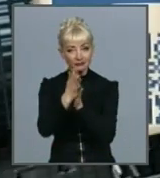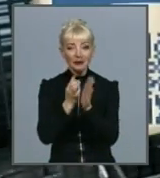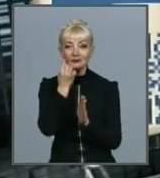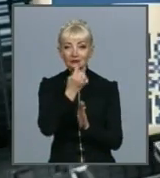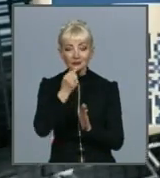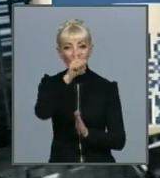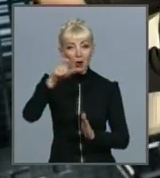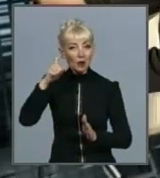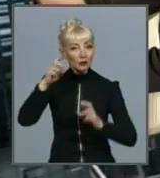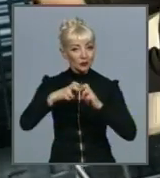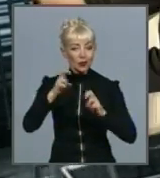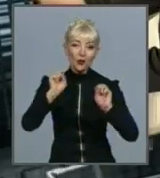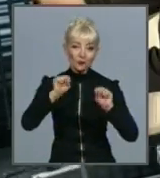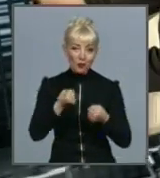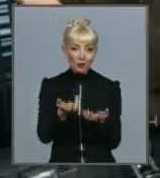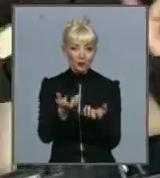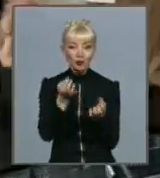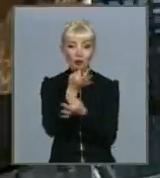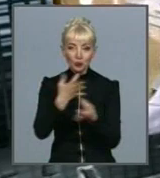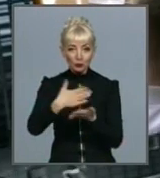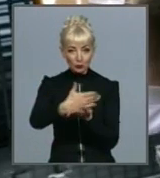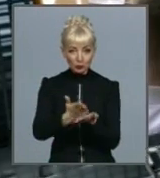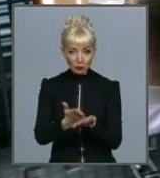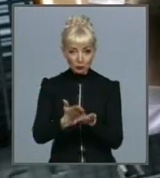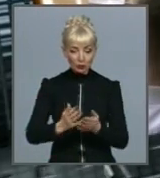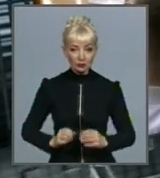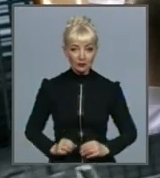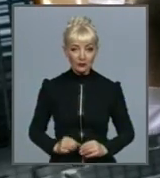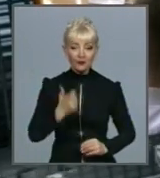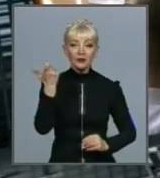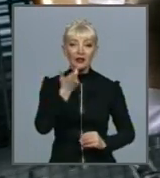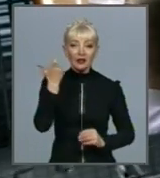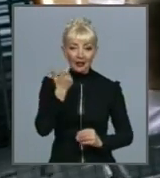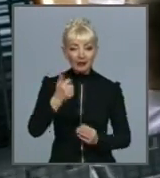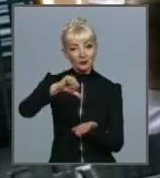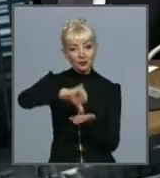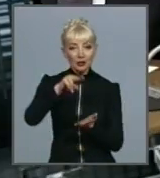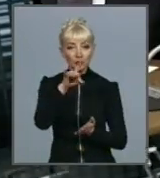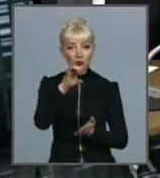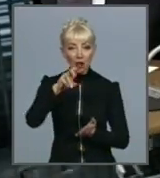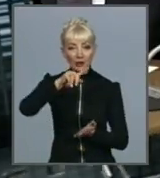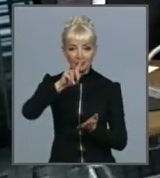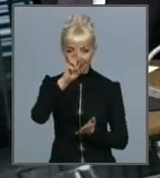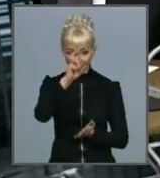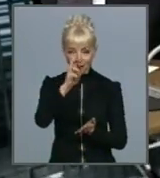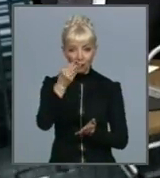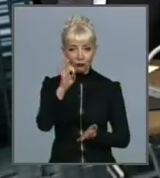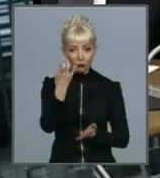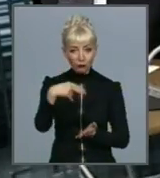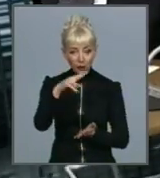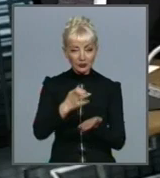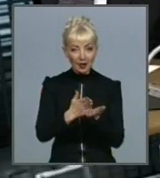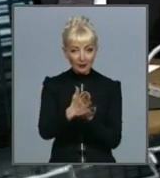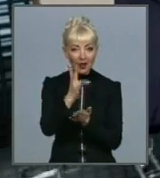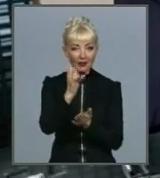перешкод отримати будь-яку послугу. Харків долучився до проєкту Державного фонду спрямовано на роботу з муніципалітетами. Уряд